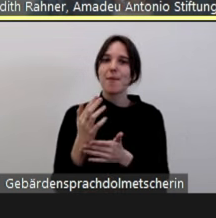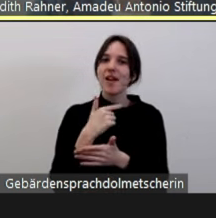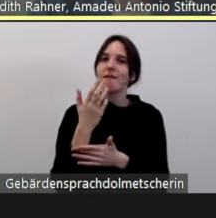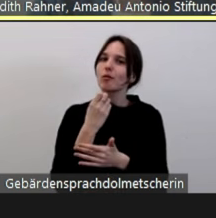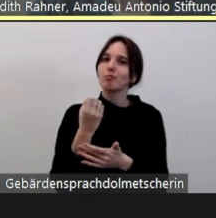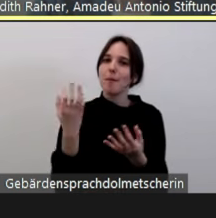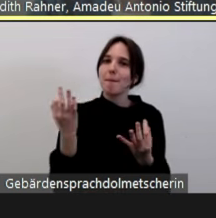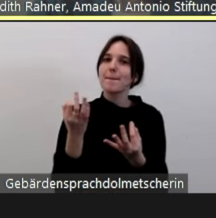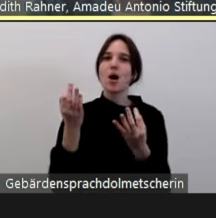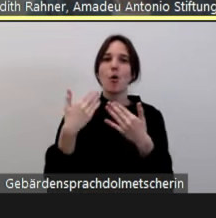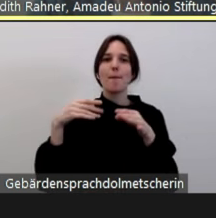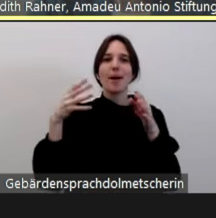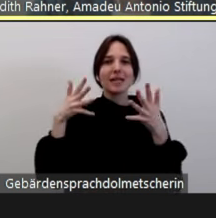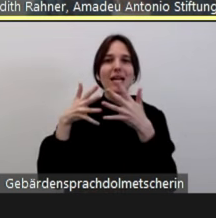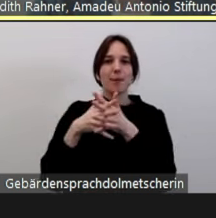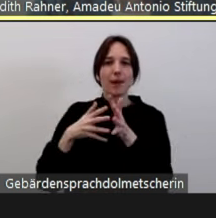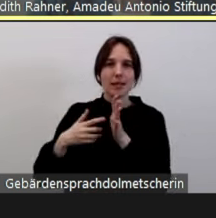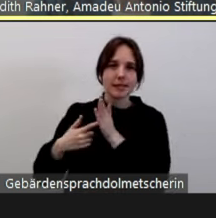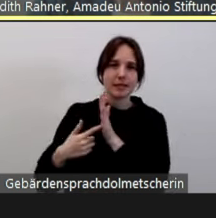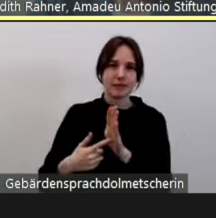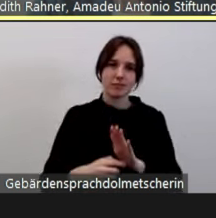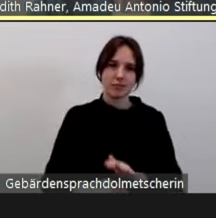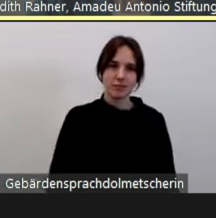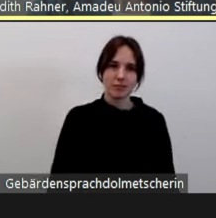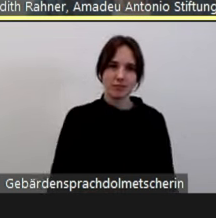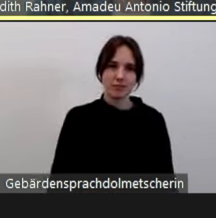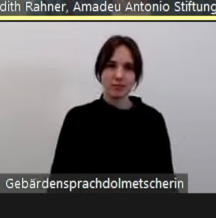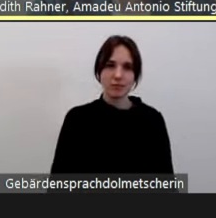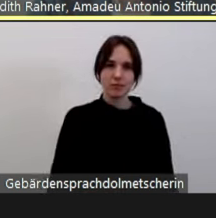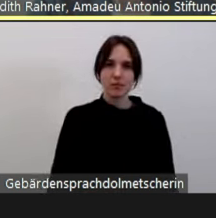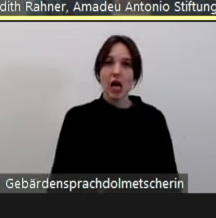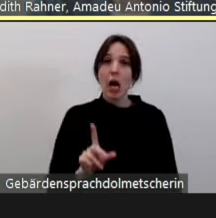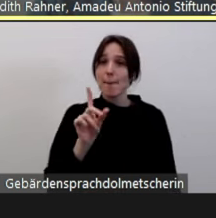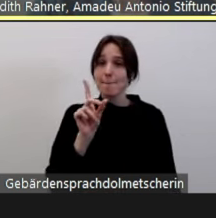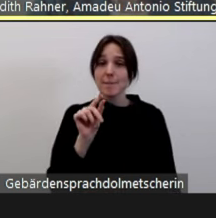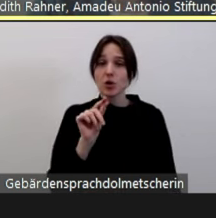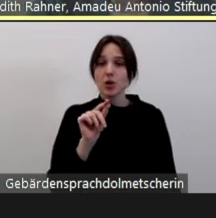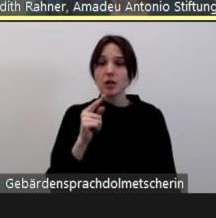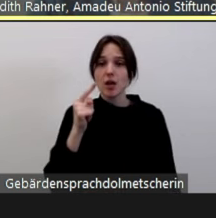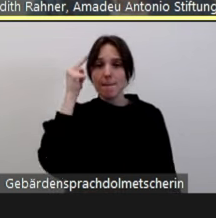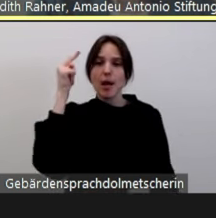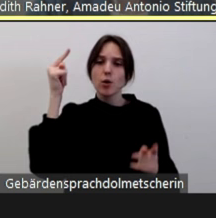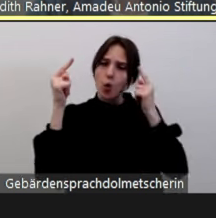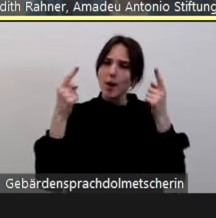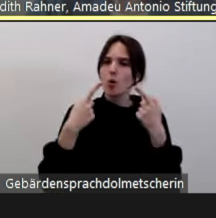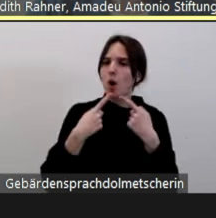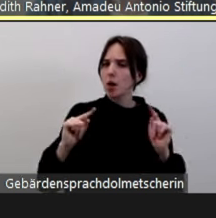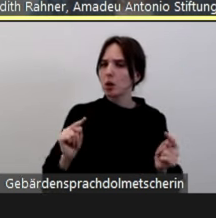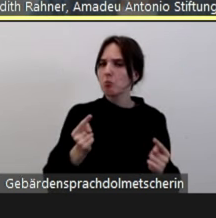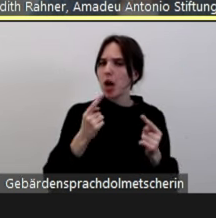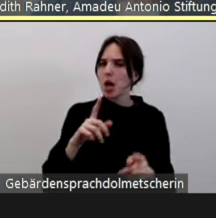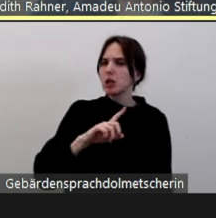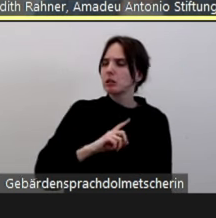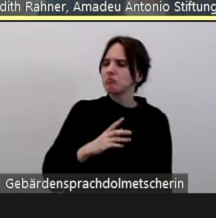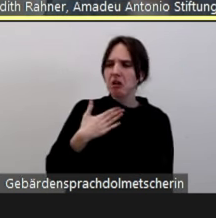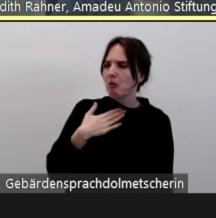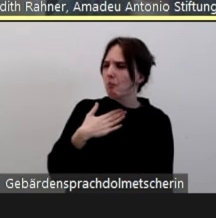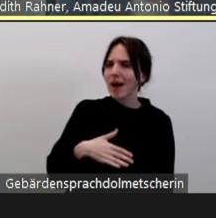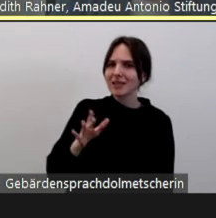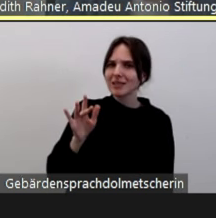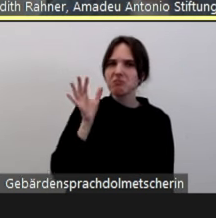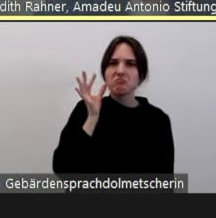Die Vorfälle zeigen eine große Bandbreite eben. Es geht nicht um Freimeinung und ich bin anderer Meinung und finde Feminismus blöd. Das ist nicht